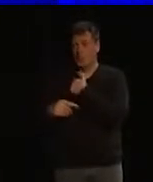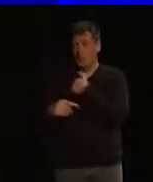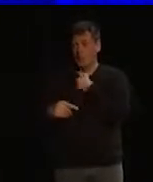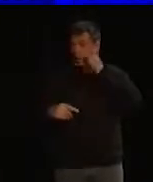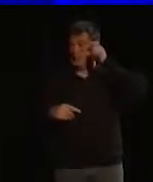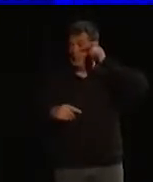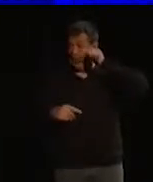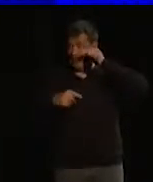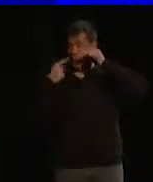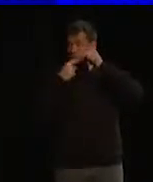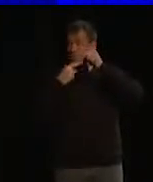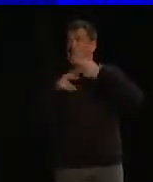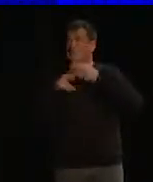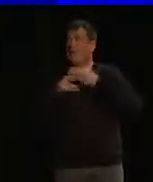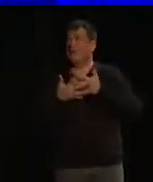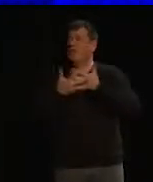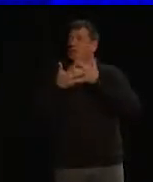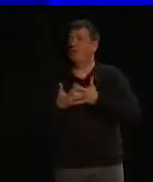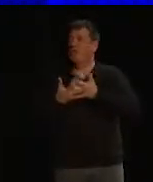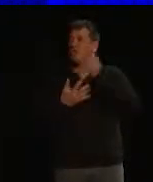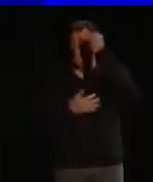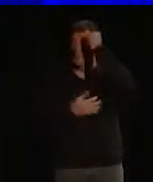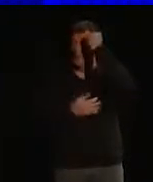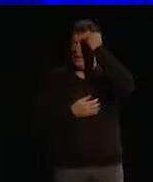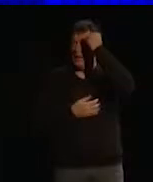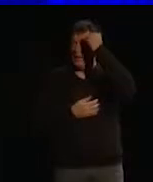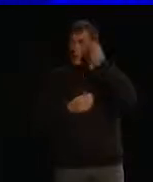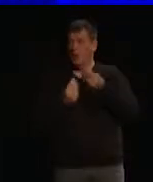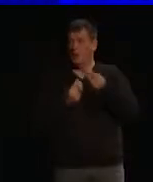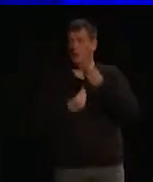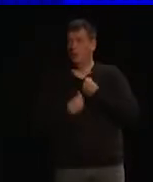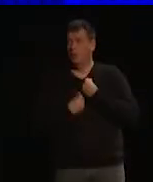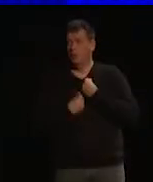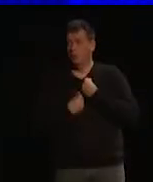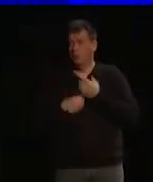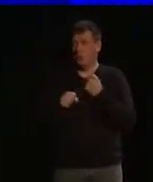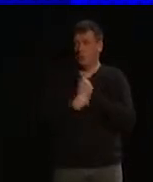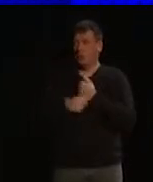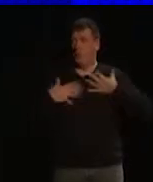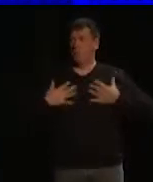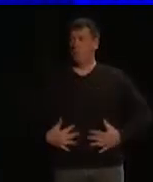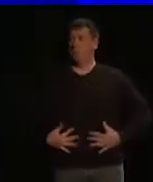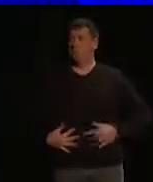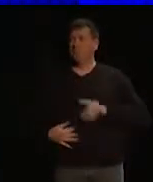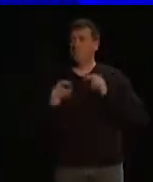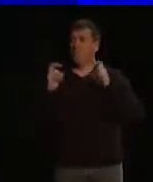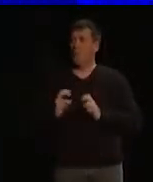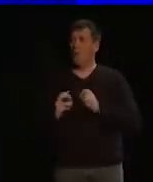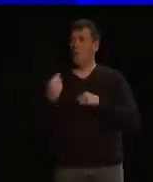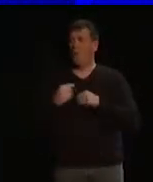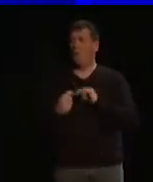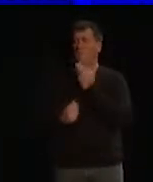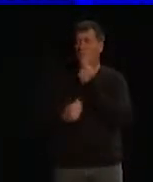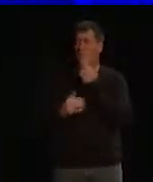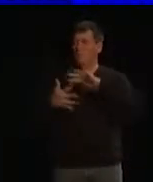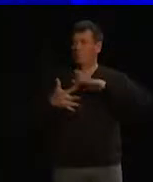ce coût cognitif, appelé charge mentale, va impacter votre bien-être et votre performance. Vous allez même peut-être, au